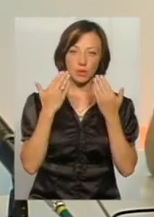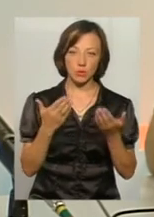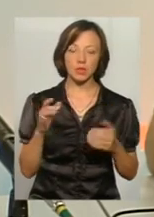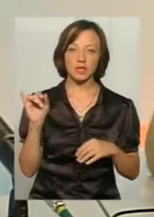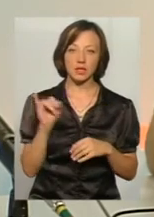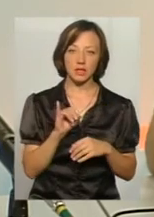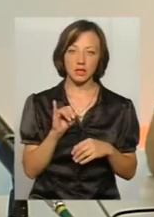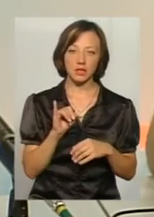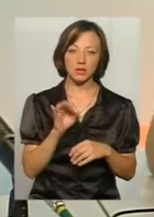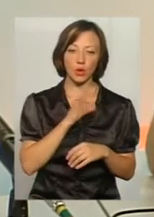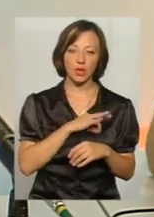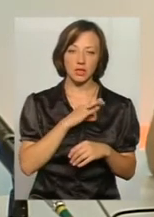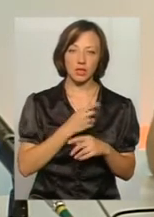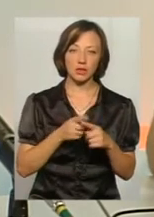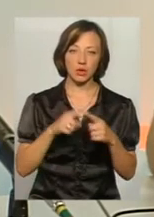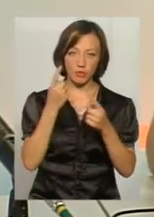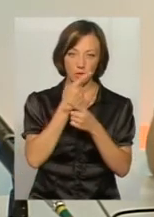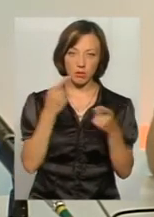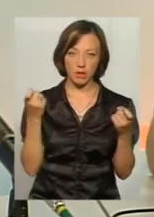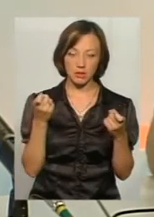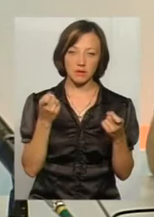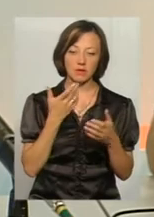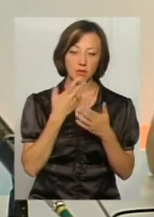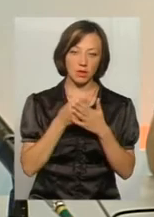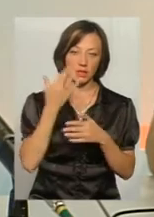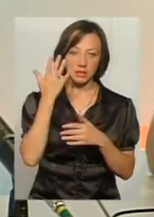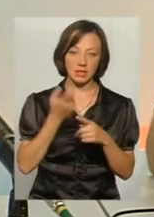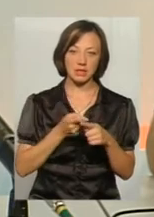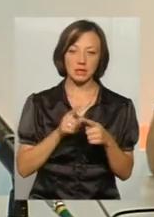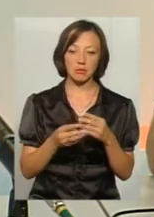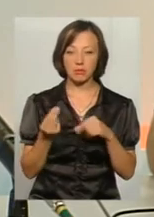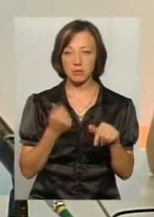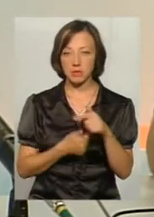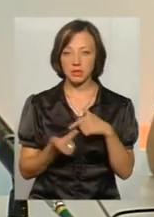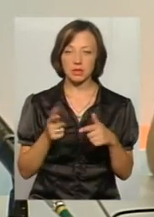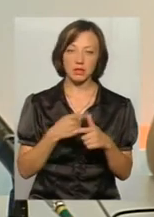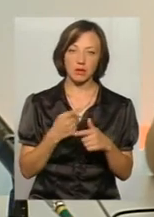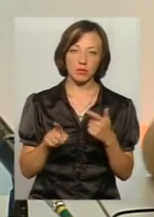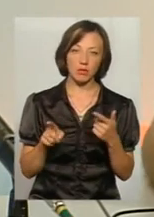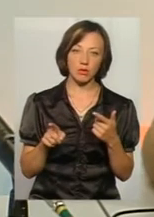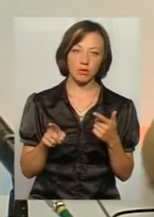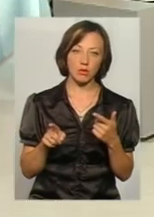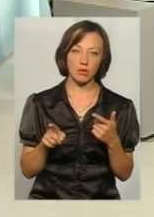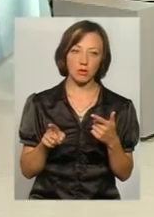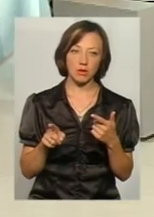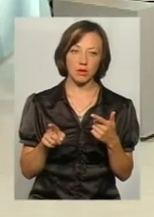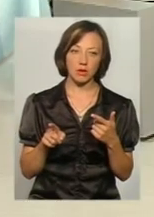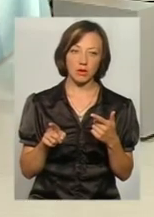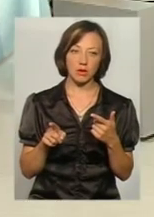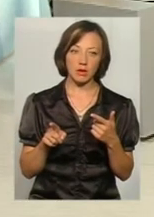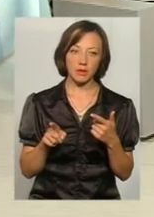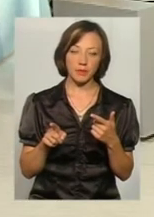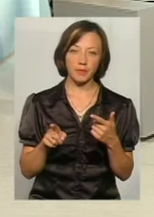скористатися цією інформацією в своїх цілях. Наприклад, це в цілях бізнесу, чи надійний контрагент.